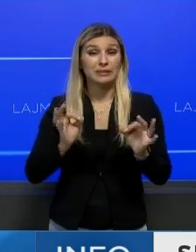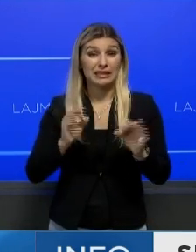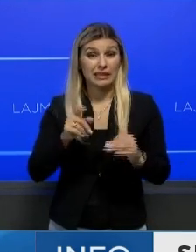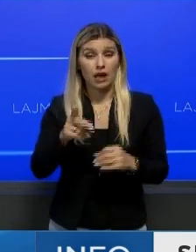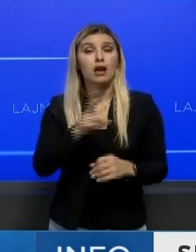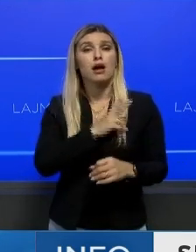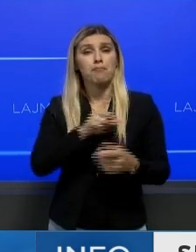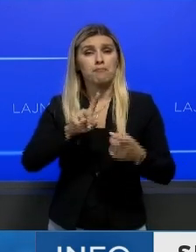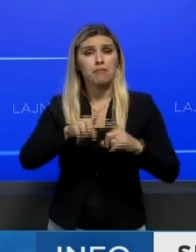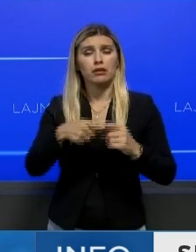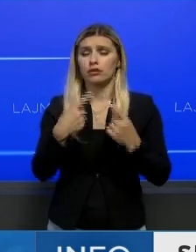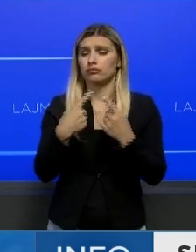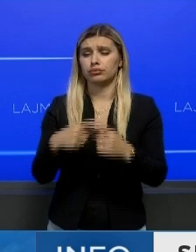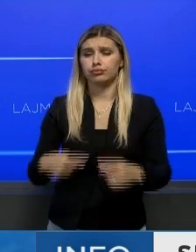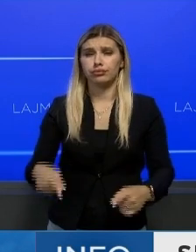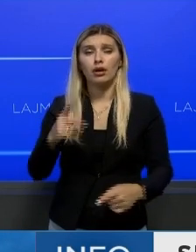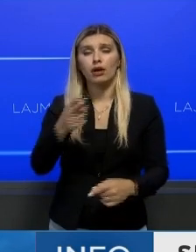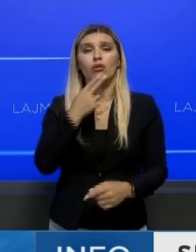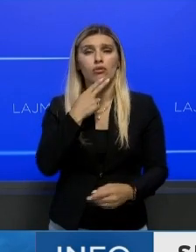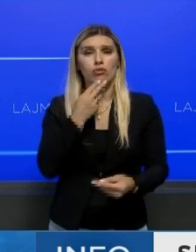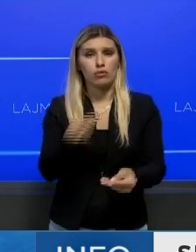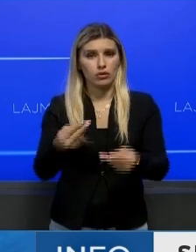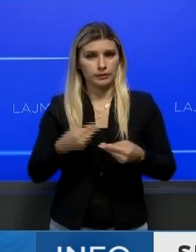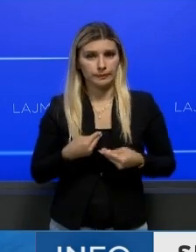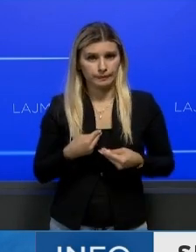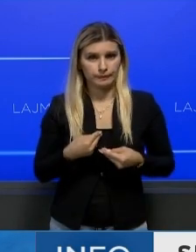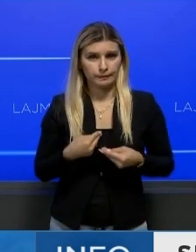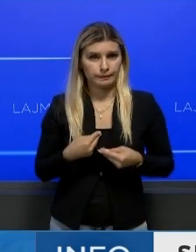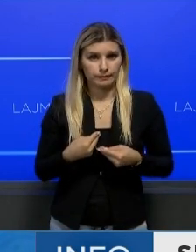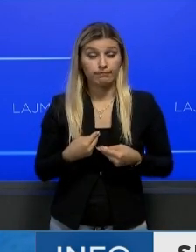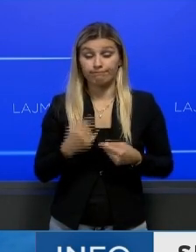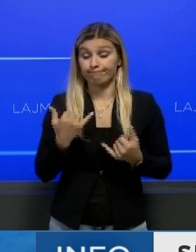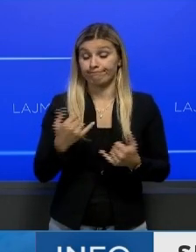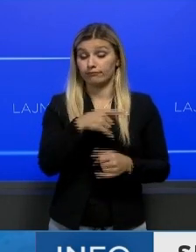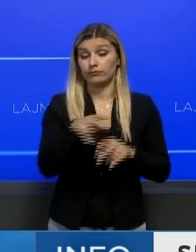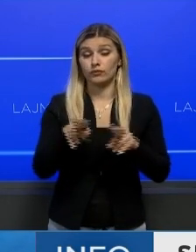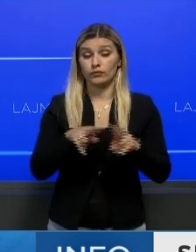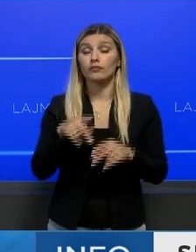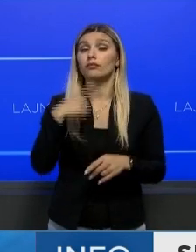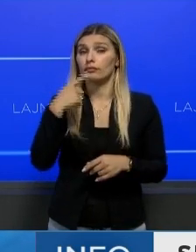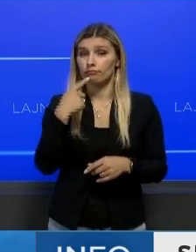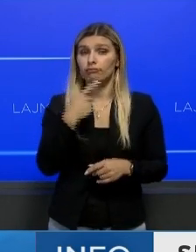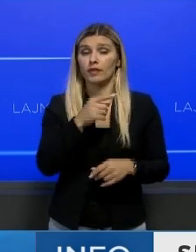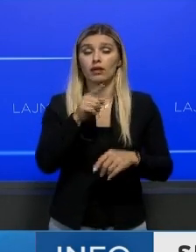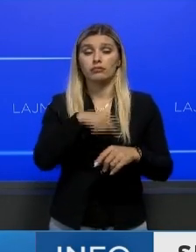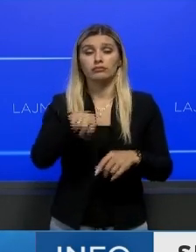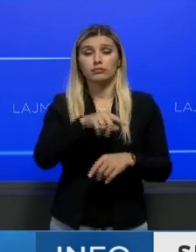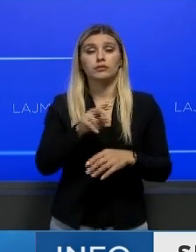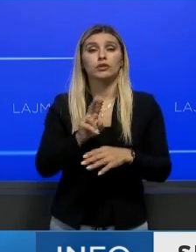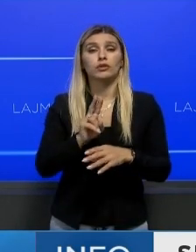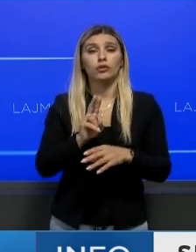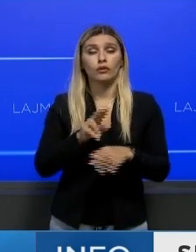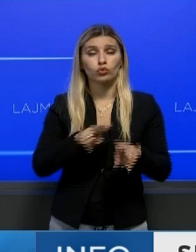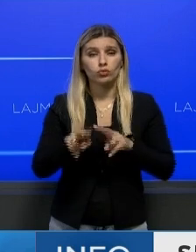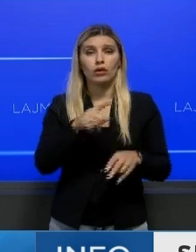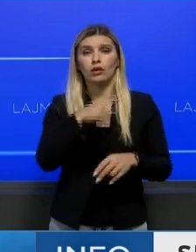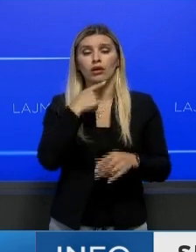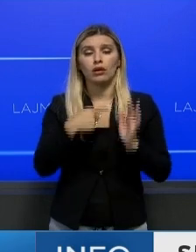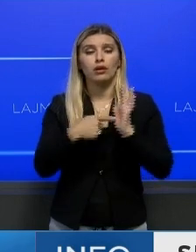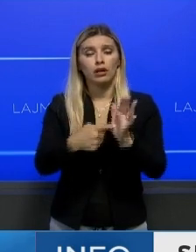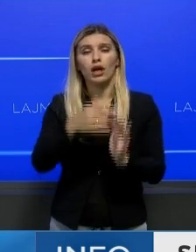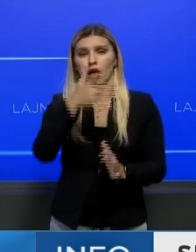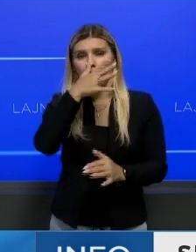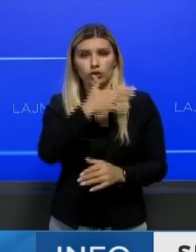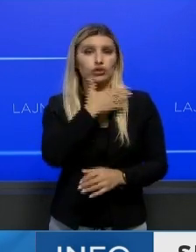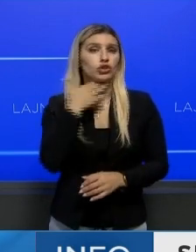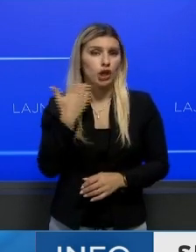posëdon materialet të tila, por nuk pojë dorzon ato. Ndërsa nga prokuroria ka në thënë se mbrojtja po e keqë përfaqëson atyren e